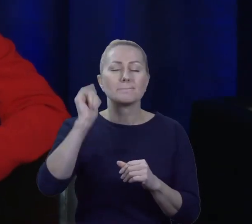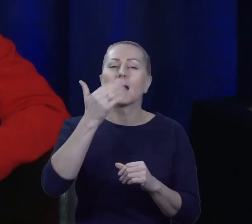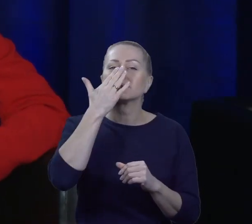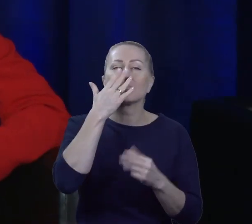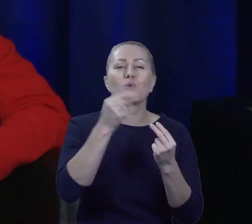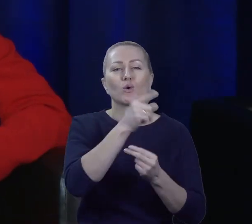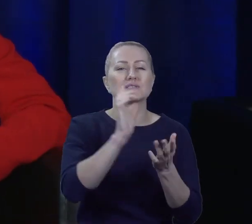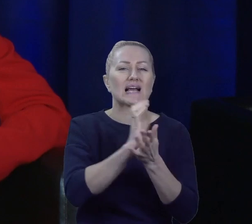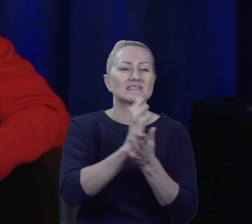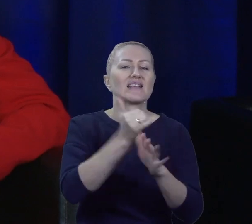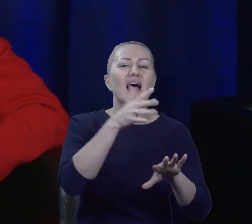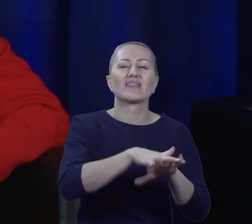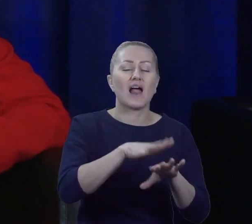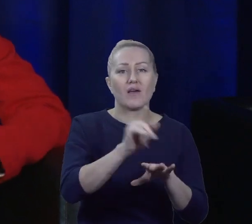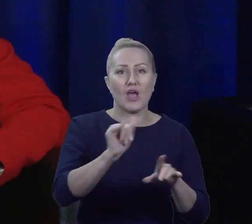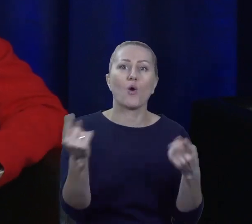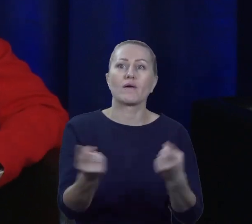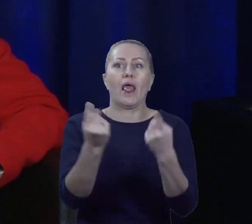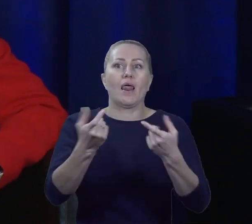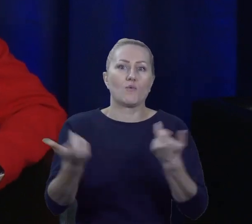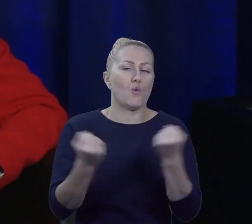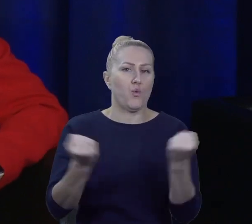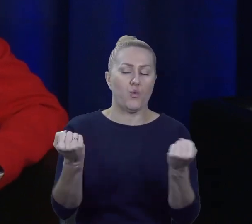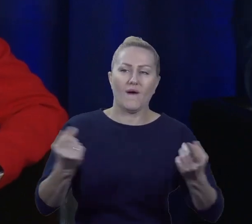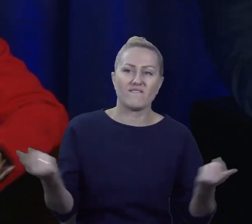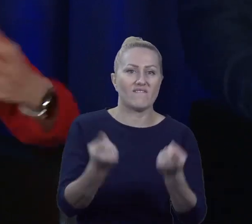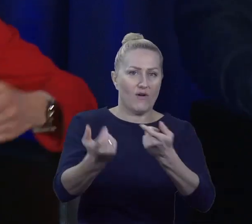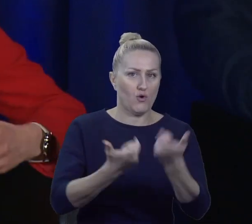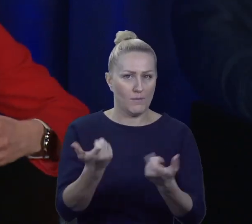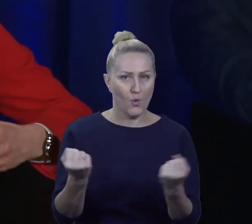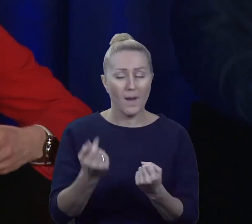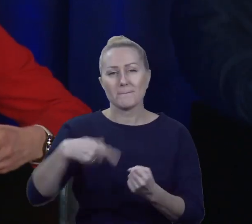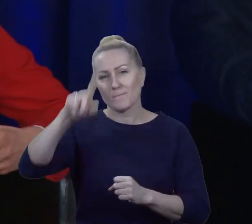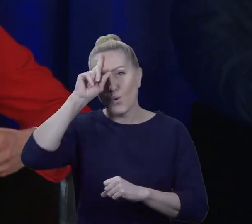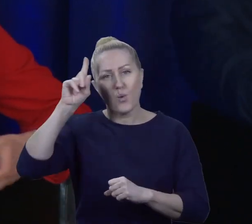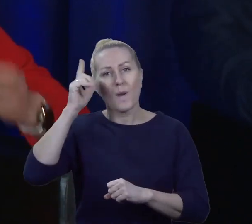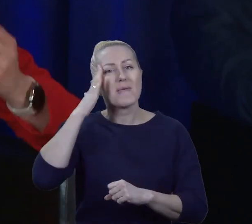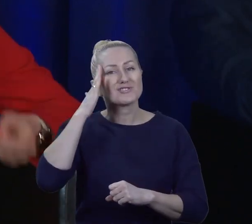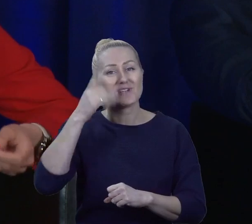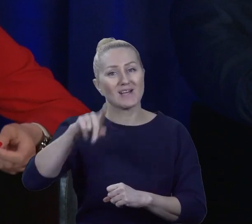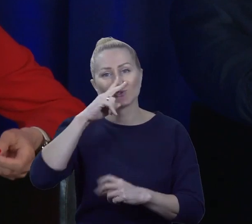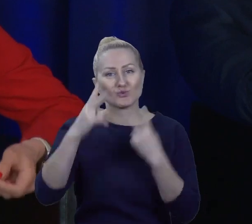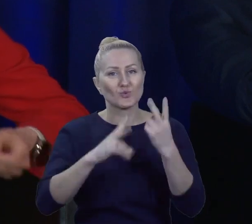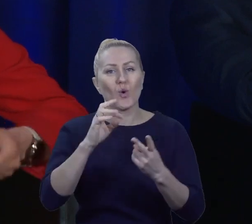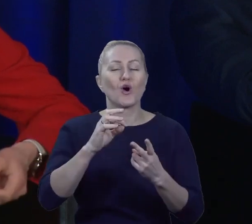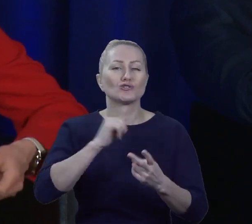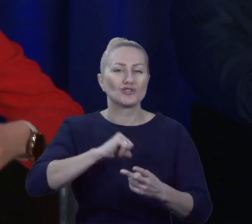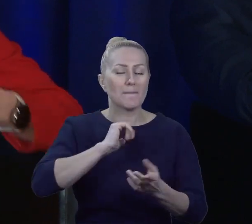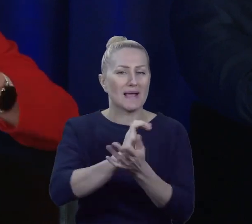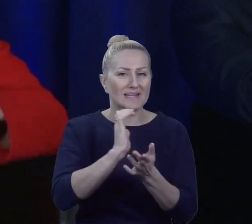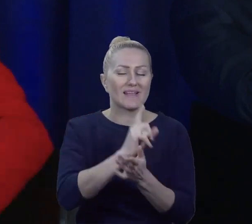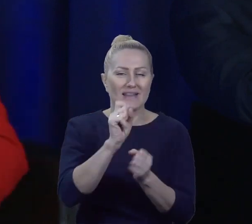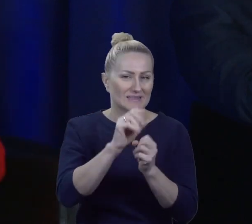postrzegane jako tuwa propagandowa. Mieszkańcy szukają siebie w tych gazetkach również. One są bezpłatne i tych